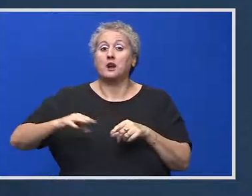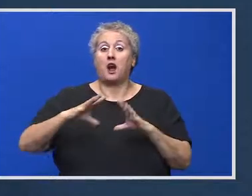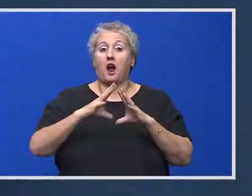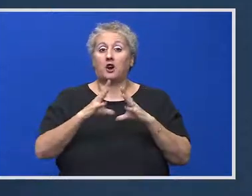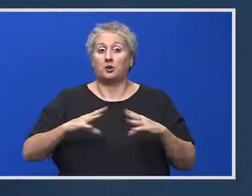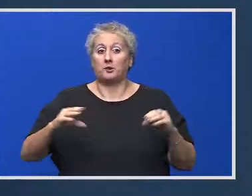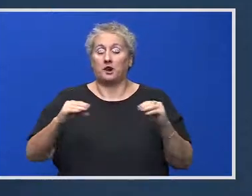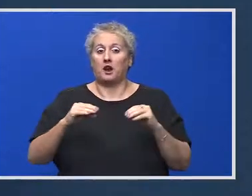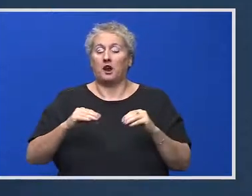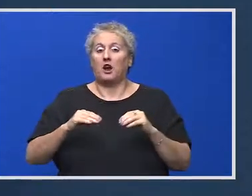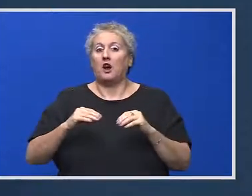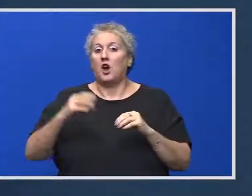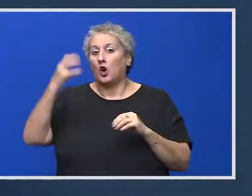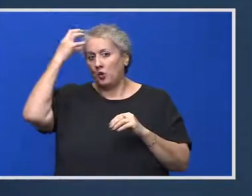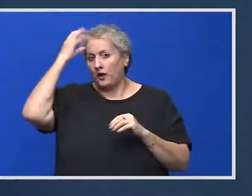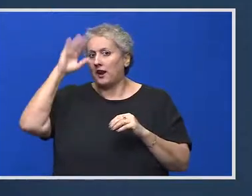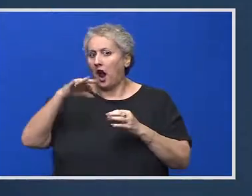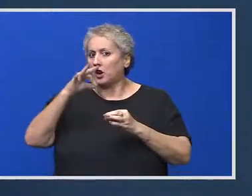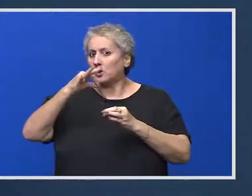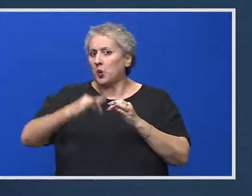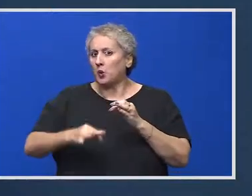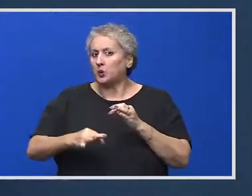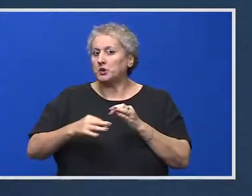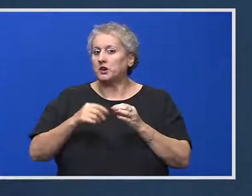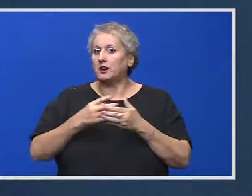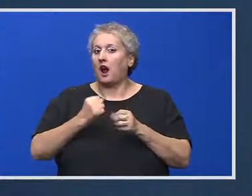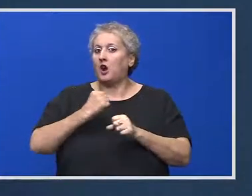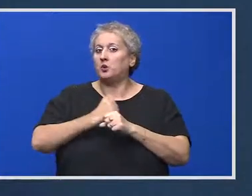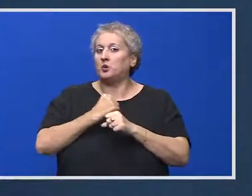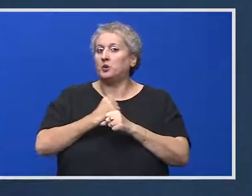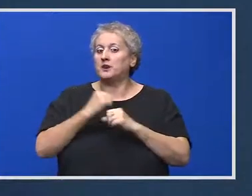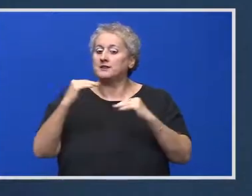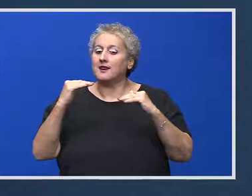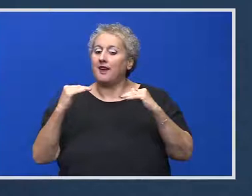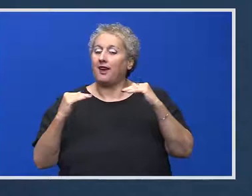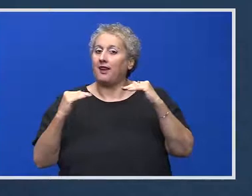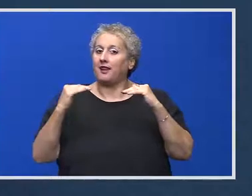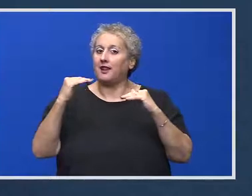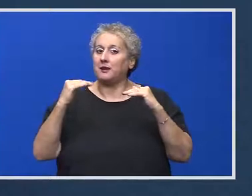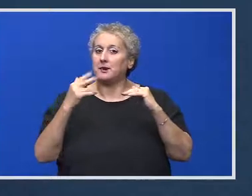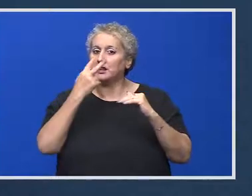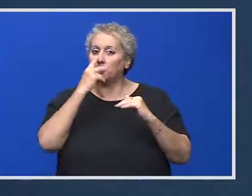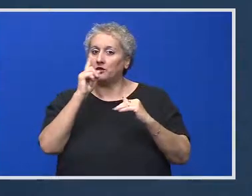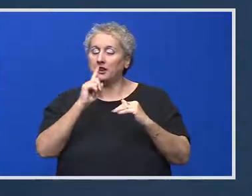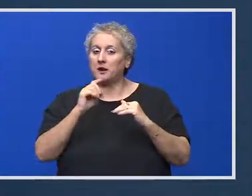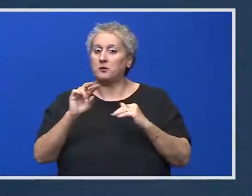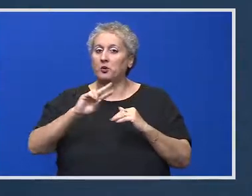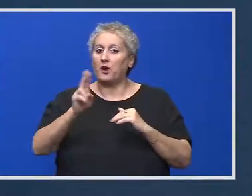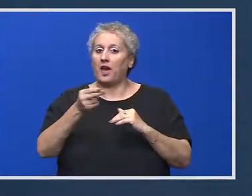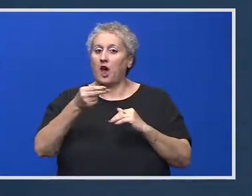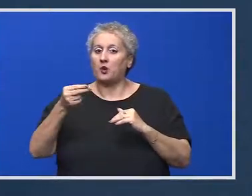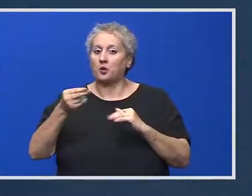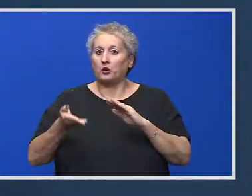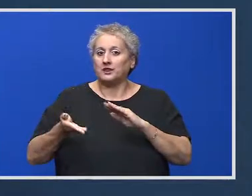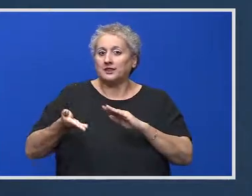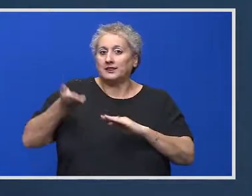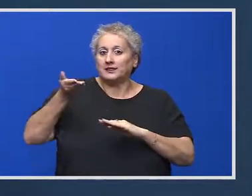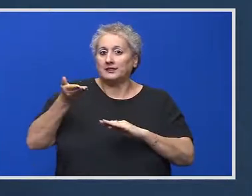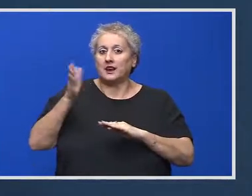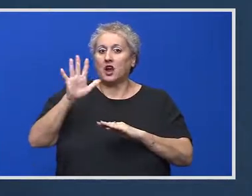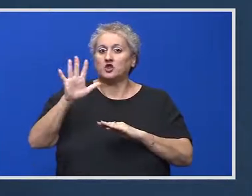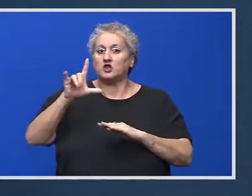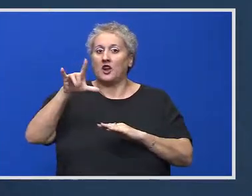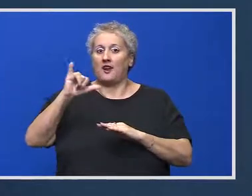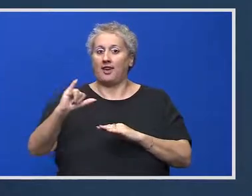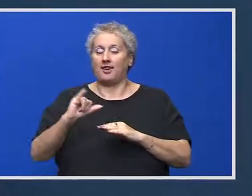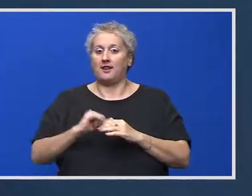context are guvernul soluții pentru ca lucrurile să se echilibreze, să nu vedem un euro de 5 lei în perioada